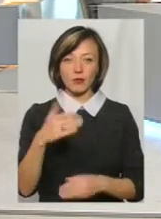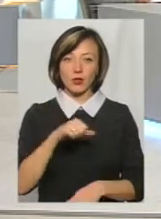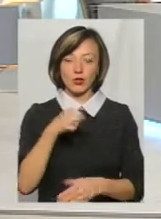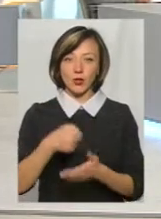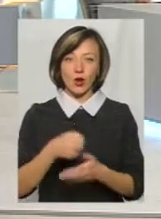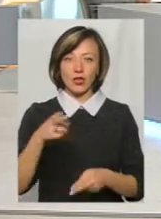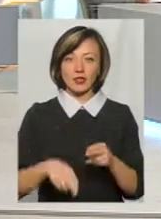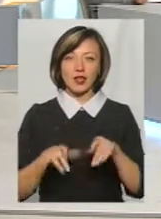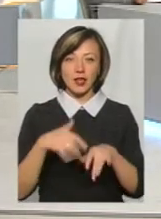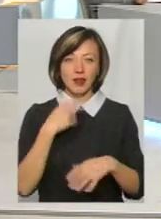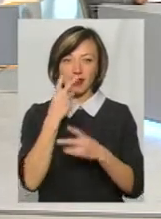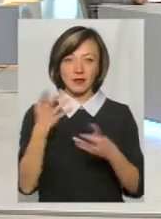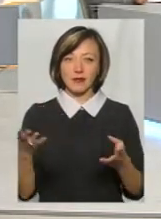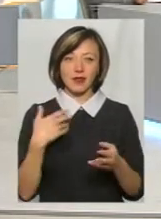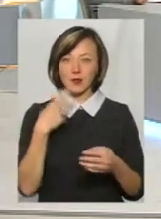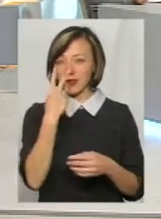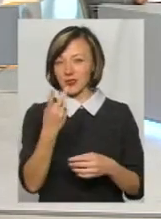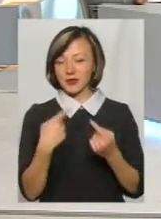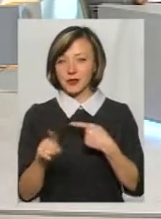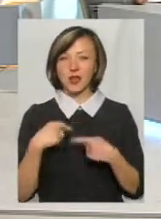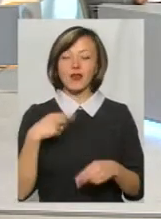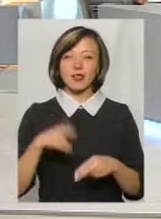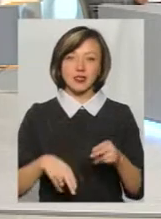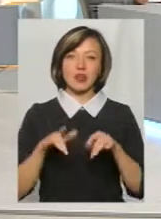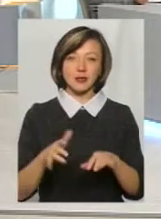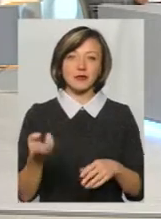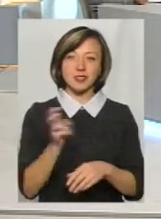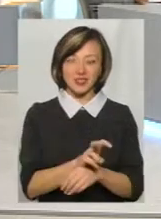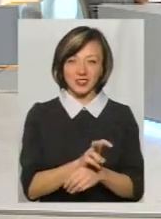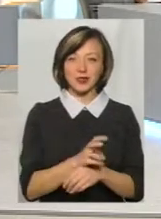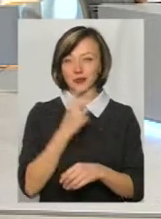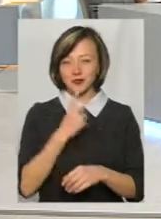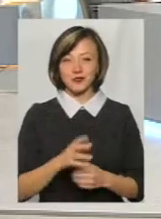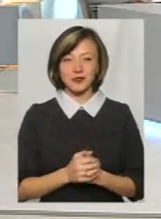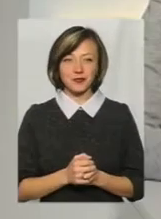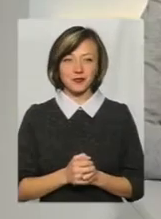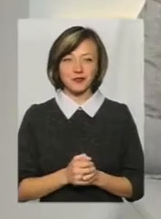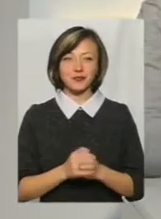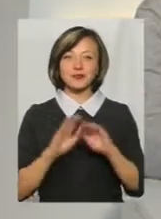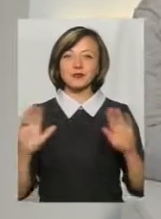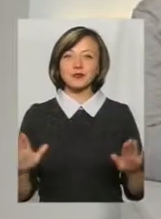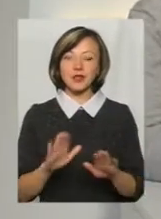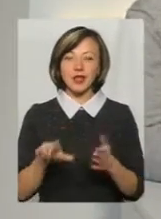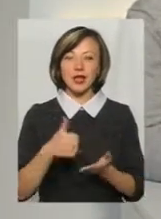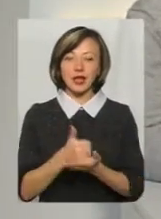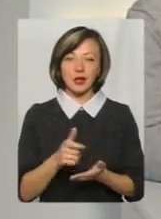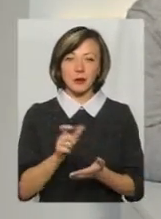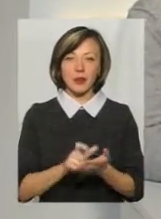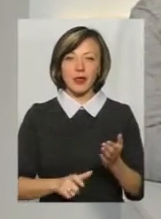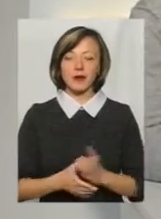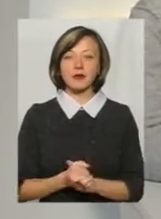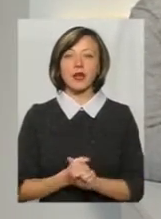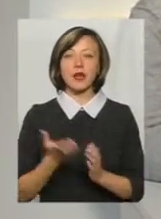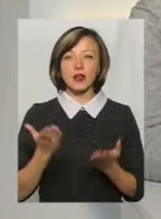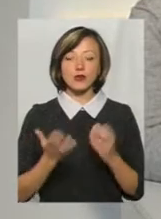кінця акції. Я вас не бачу. Або я не туди доведу. кінці акції я також прийшов. А, при кінці акції прийшли. Їм поспівався. Ага. Ну а перехідно, якщо